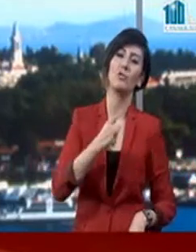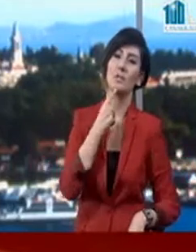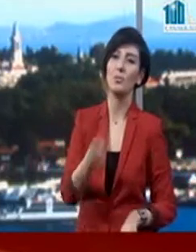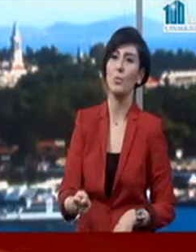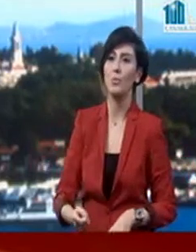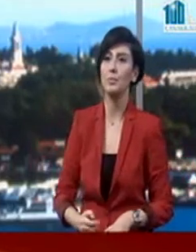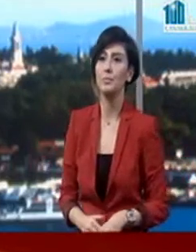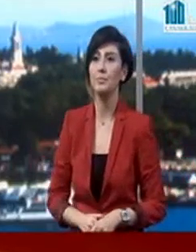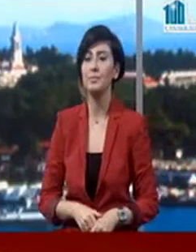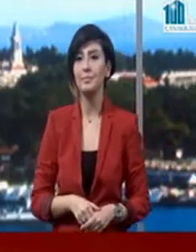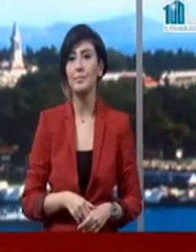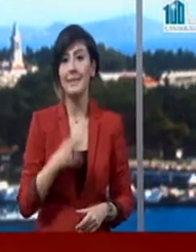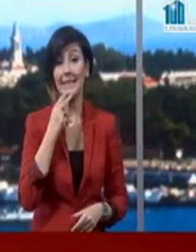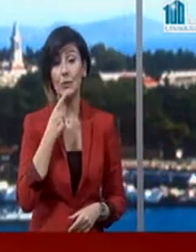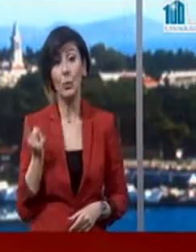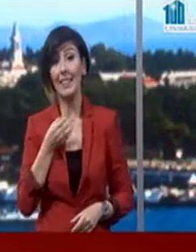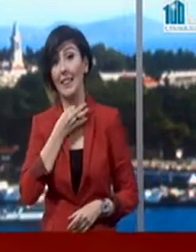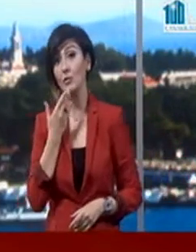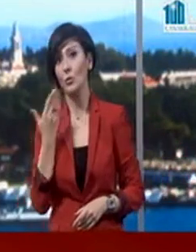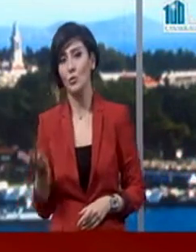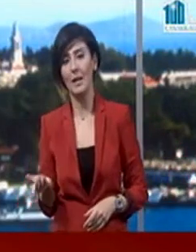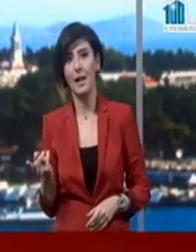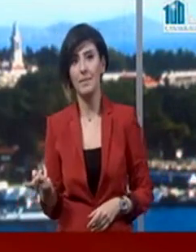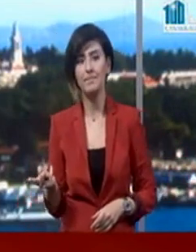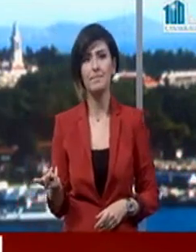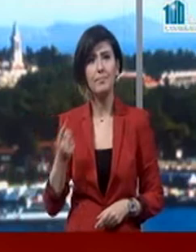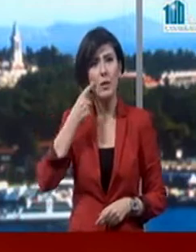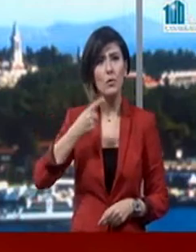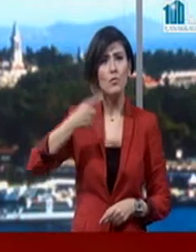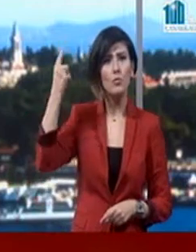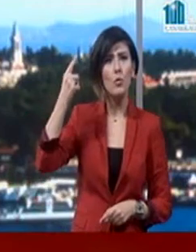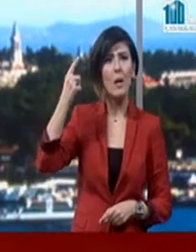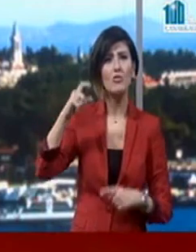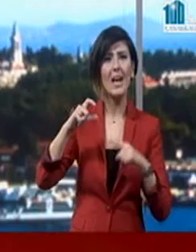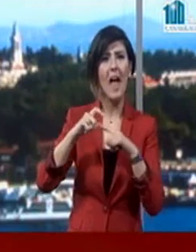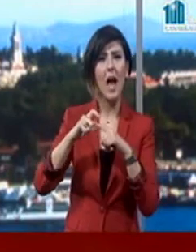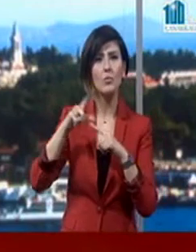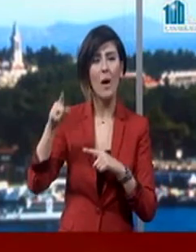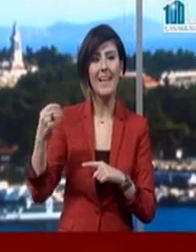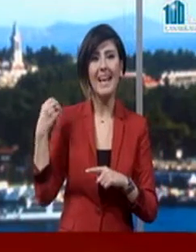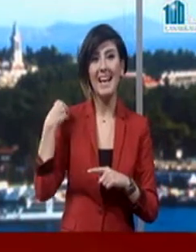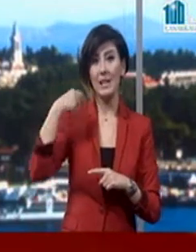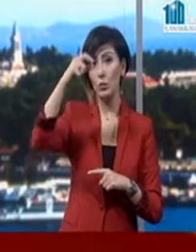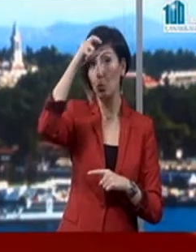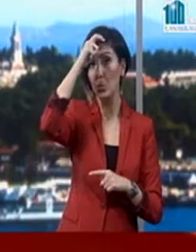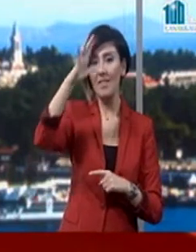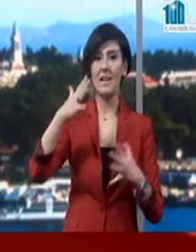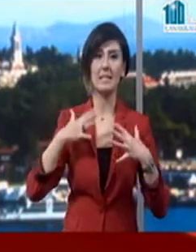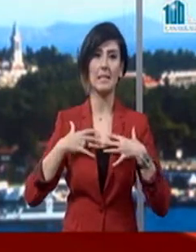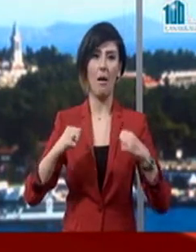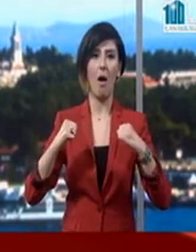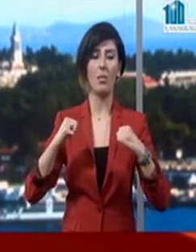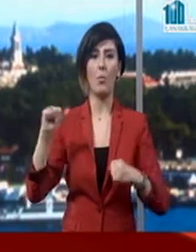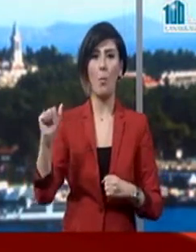çalışacağız. Teşekkürler Özlem Coşar. Cumhurbaşkanı Recep Tayyip Erdoğan yeni Türkiye ve Sağlık Vurgusu